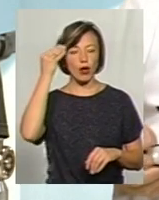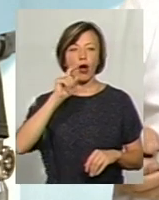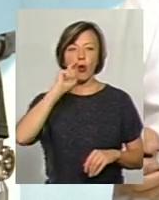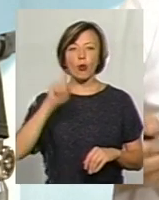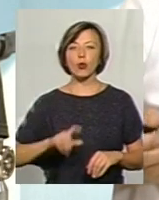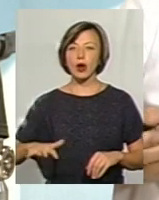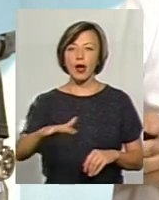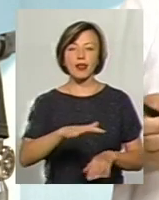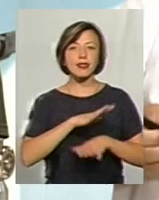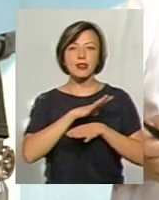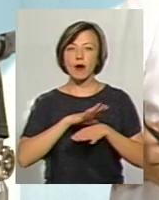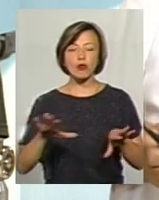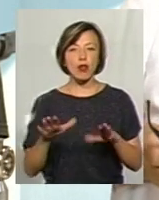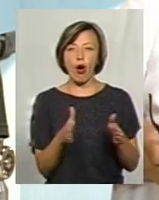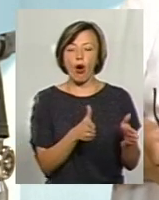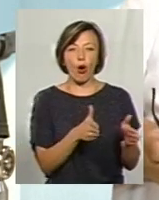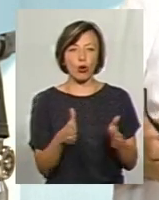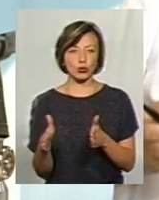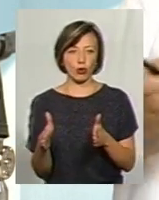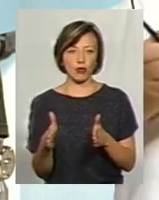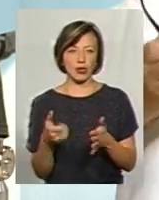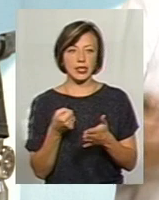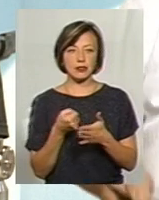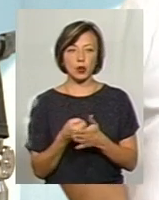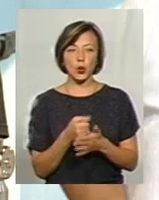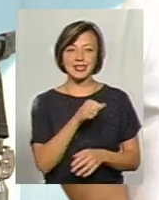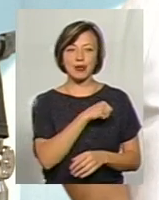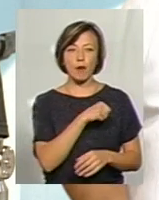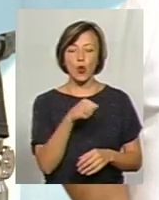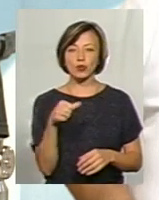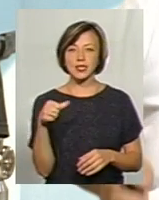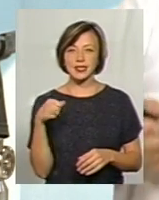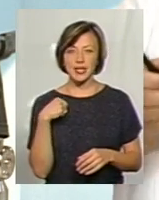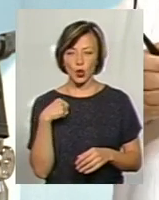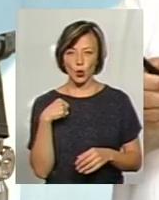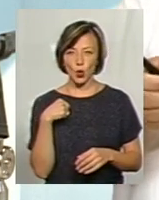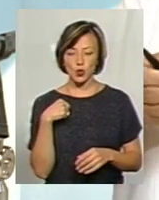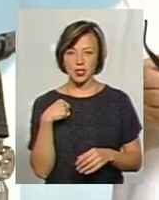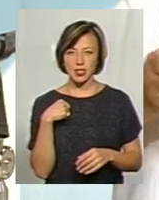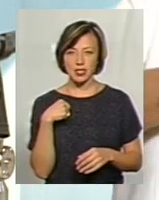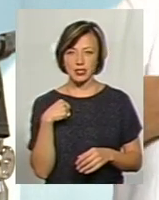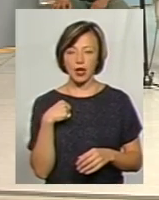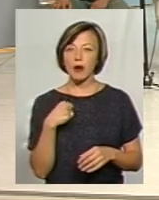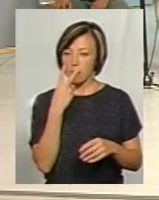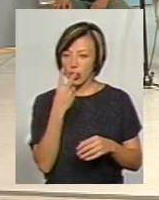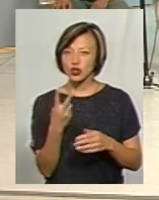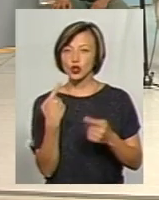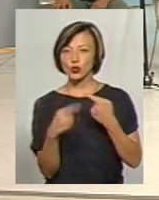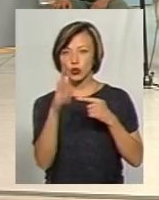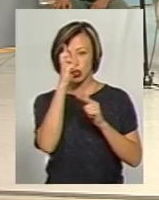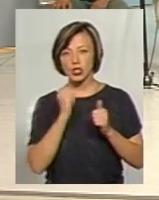Україна не була готова до самостійності. Бо, бачите, другі держави,